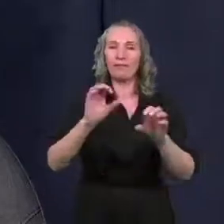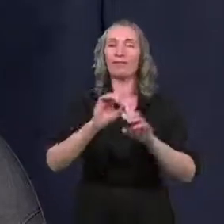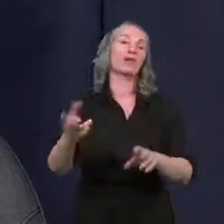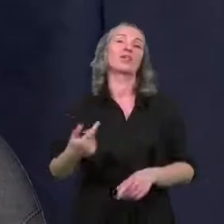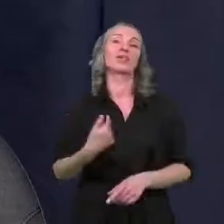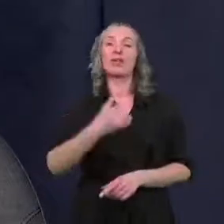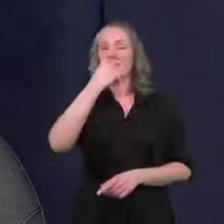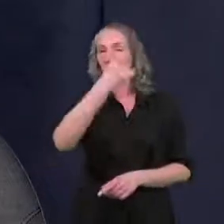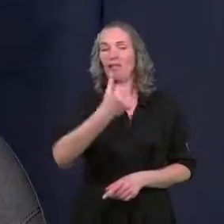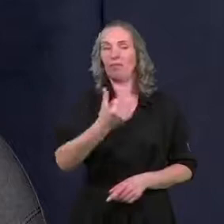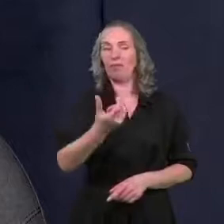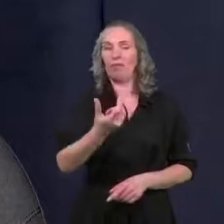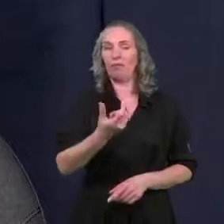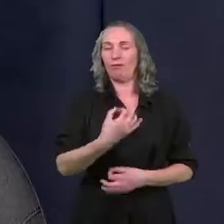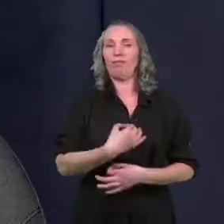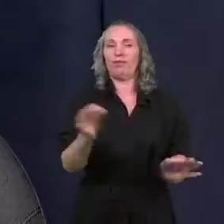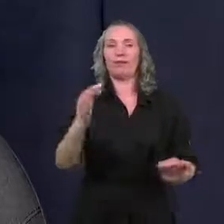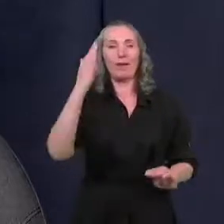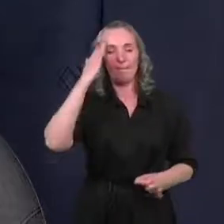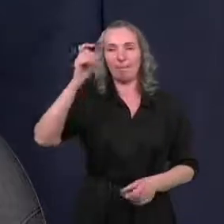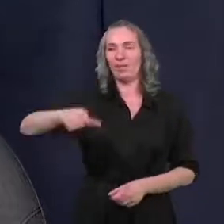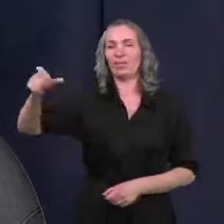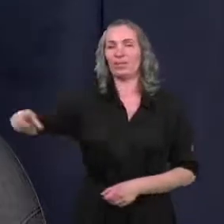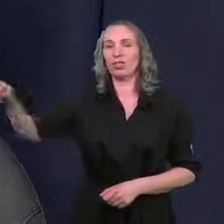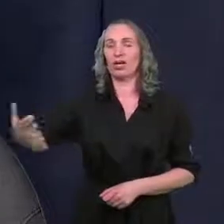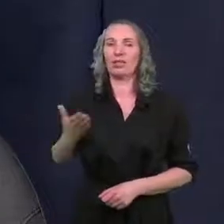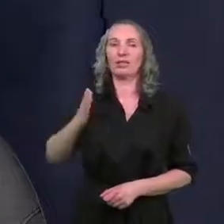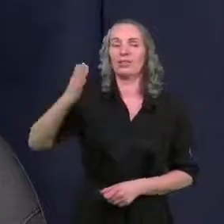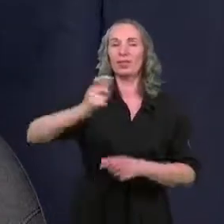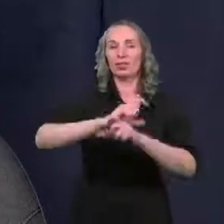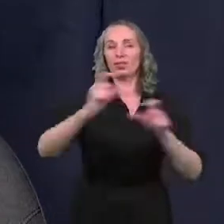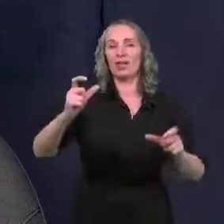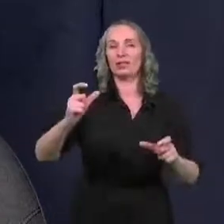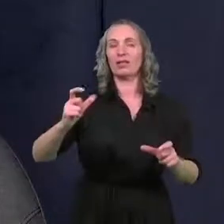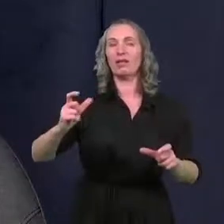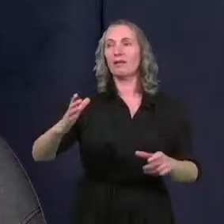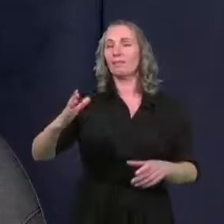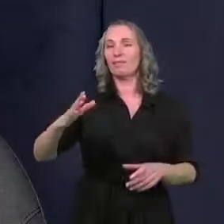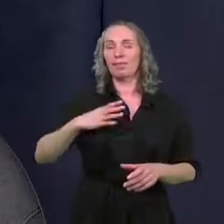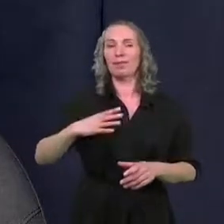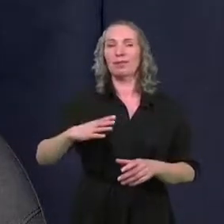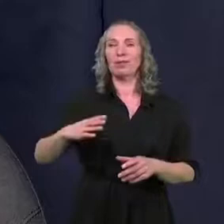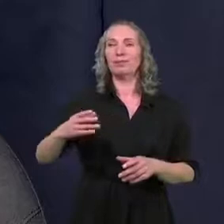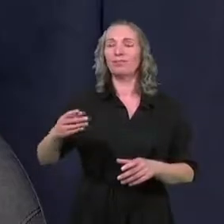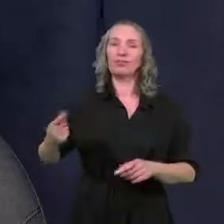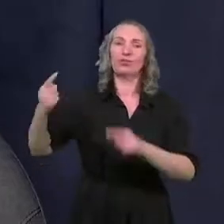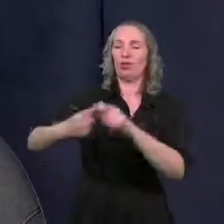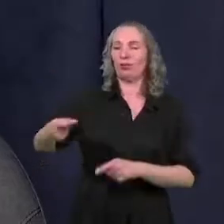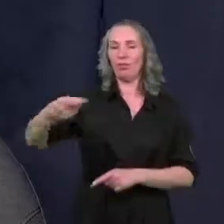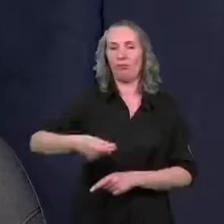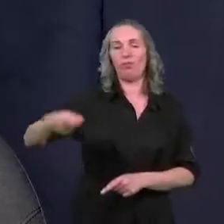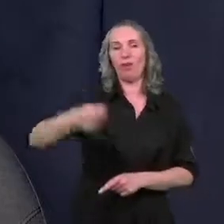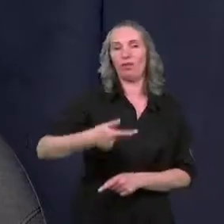Nie mogłem pozwolić sobie na to, żeby mieszkańcy w jakiejś perspektywie czasowej byli obciążani dodatkowymi opłatami.